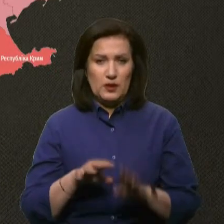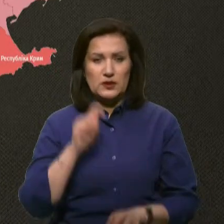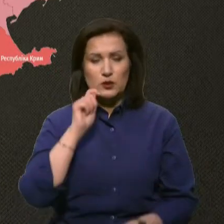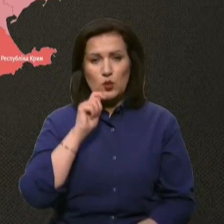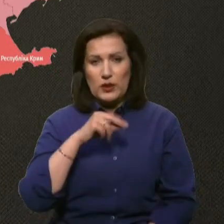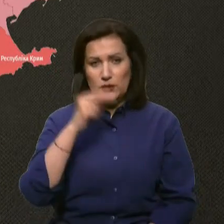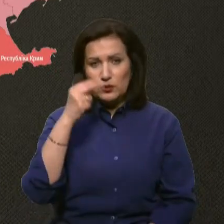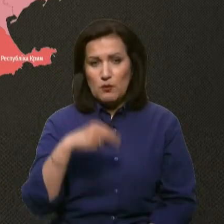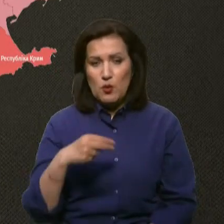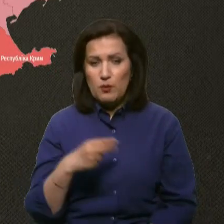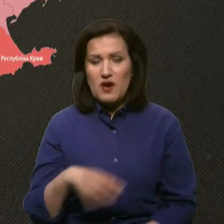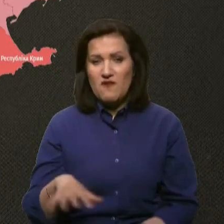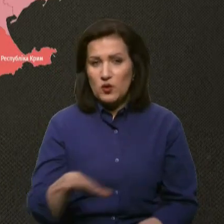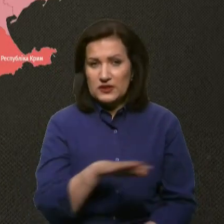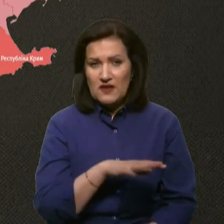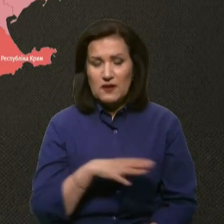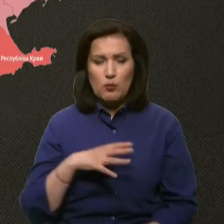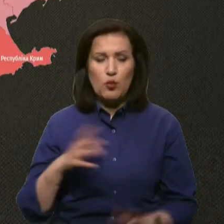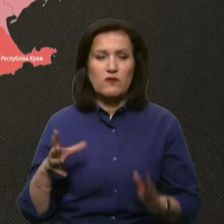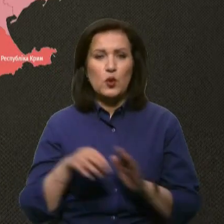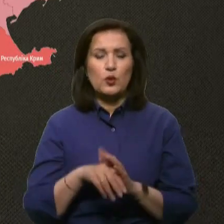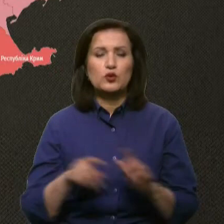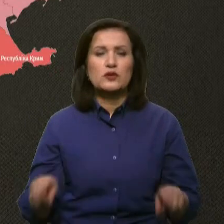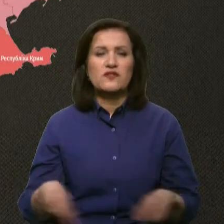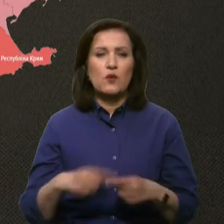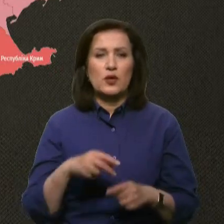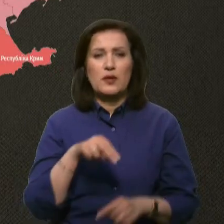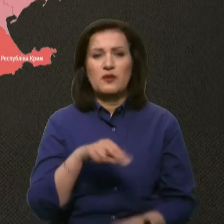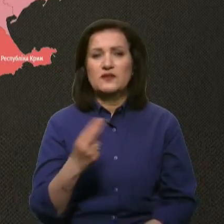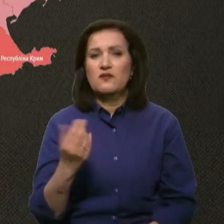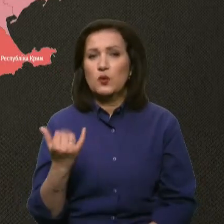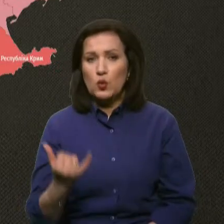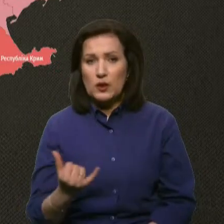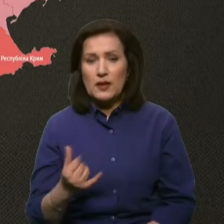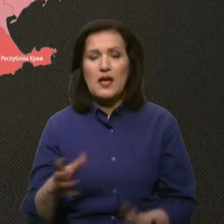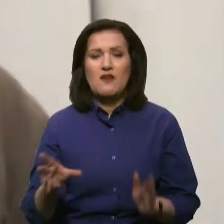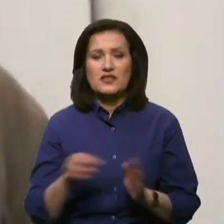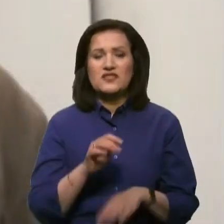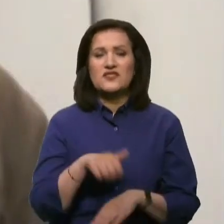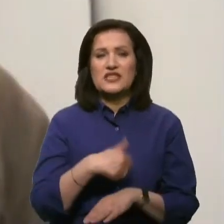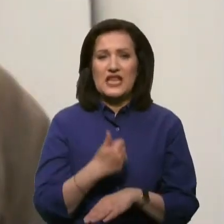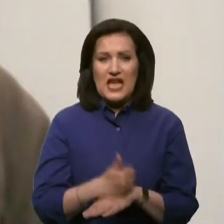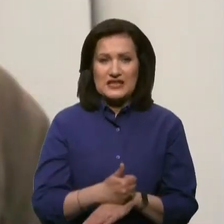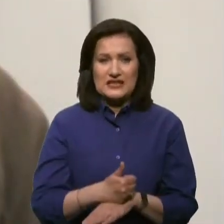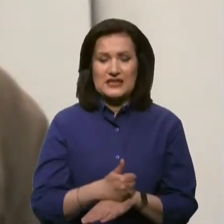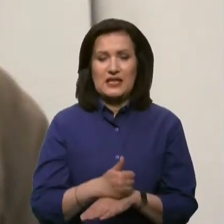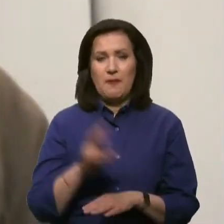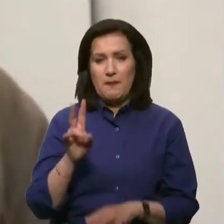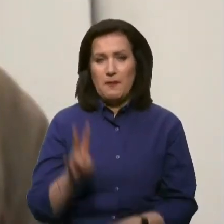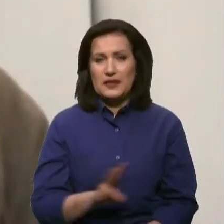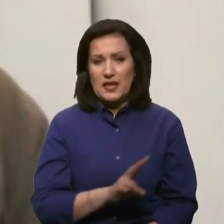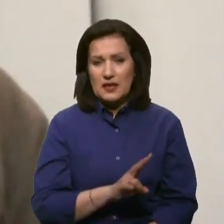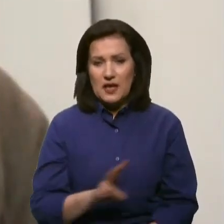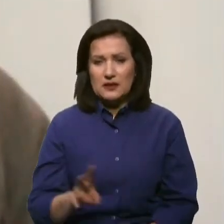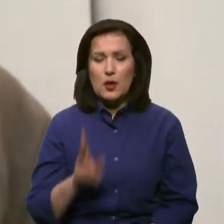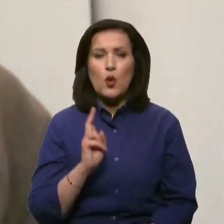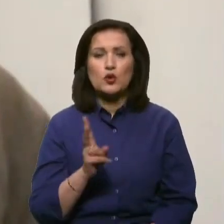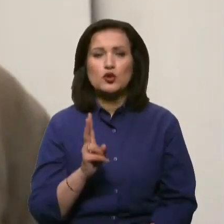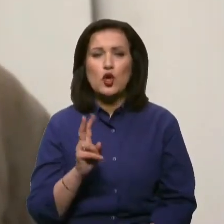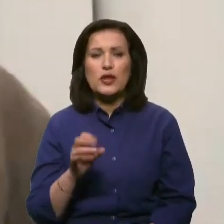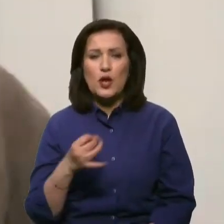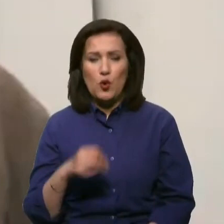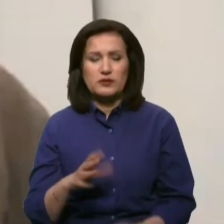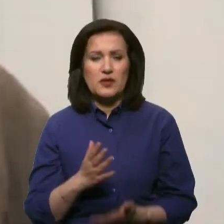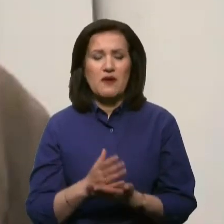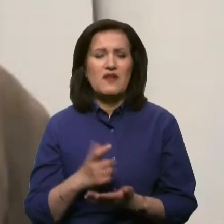православі, був долучений до створення Православної Церкви України, включно Вселенським Патріахатом. Тому що Вселенський Патріахат, Констанопольський Патріахат, відіграв